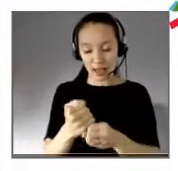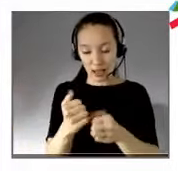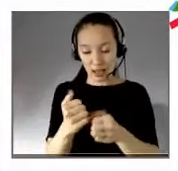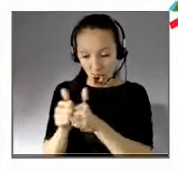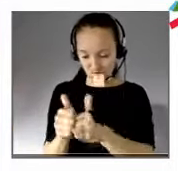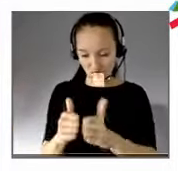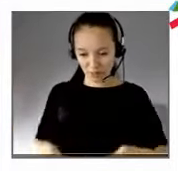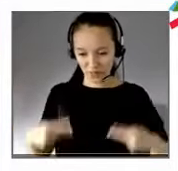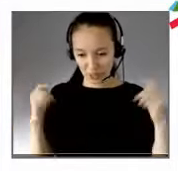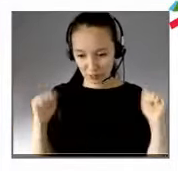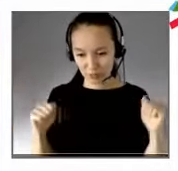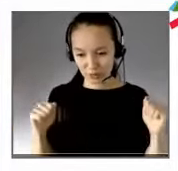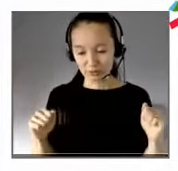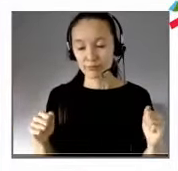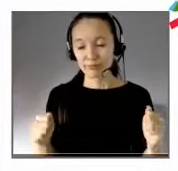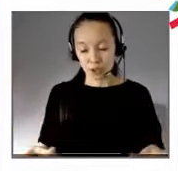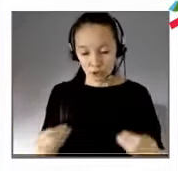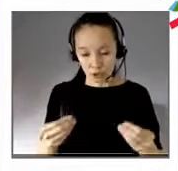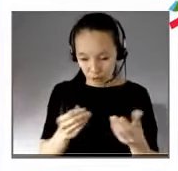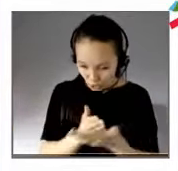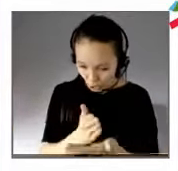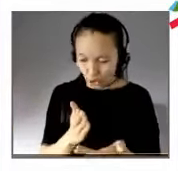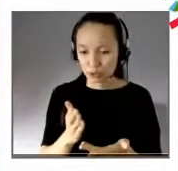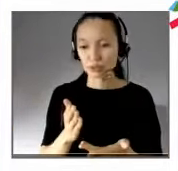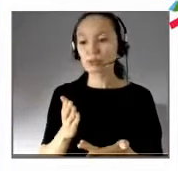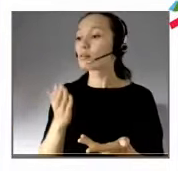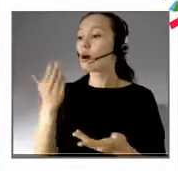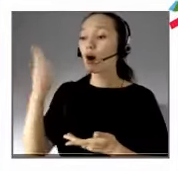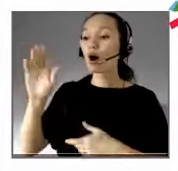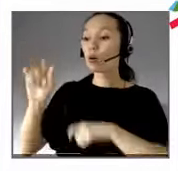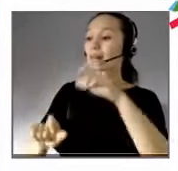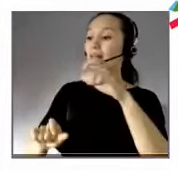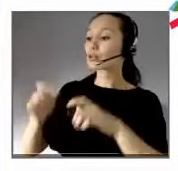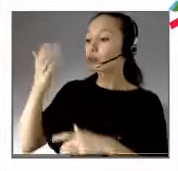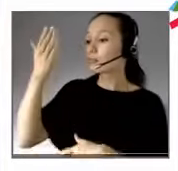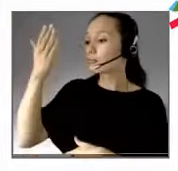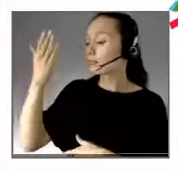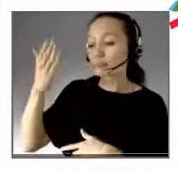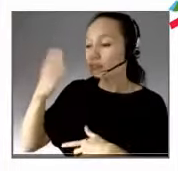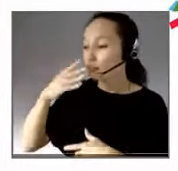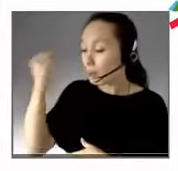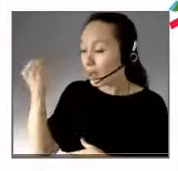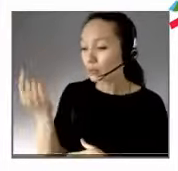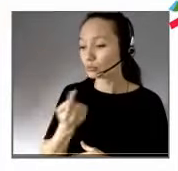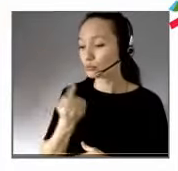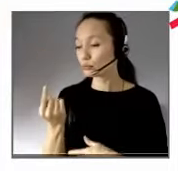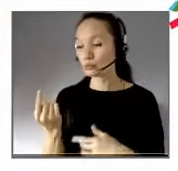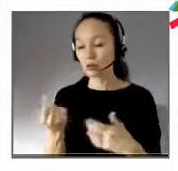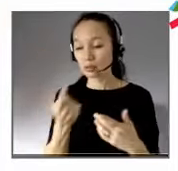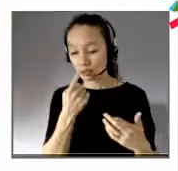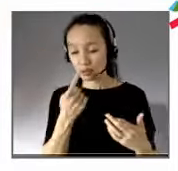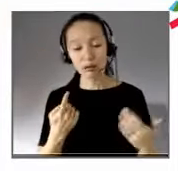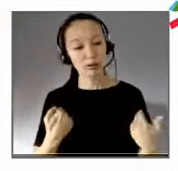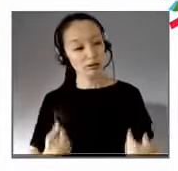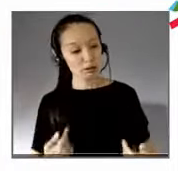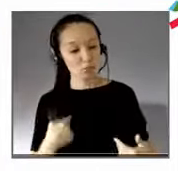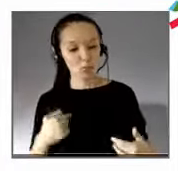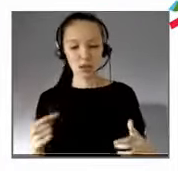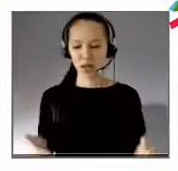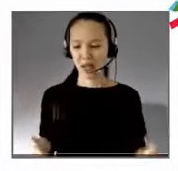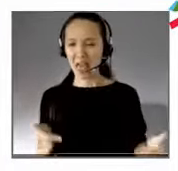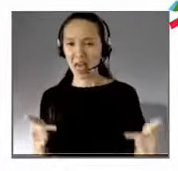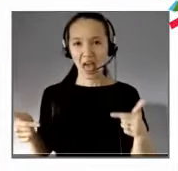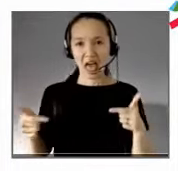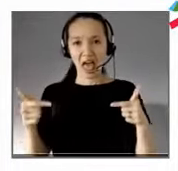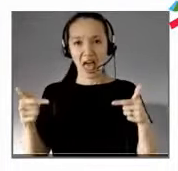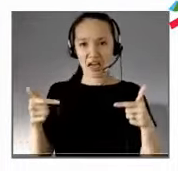sens et dans lequel les autres êtres humains, au lieu de se considérer en permanence comme des rivaux menaçants, se considèrent